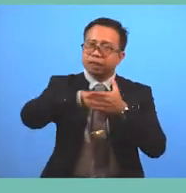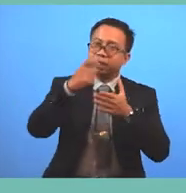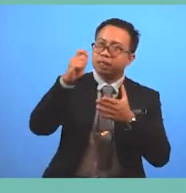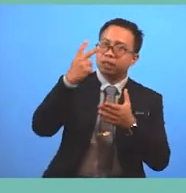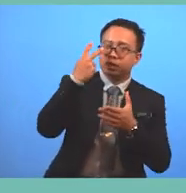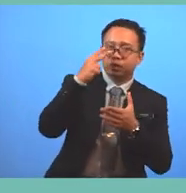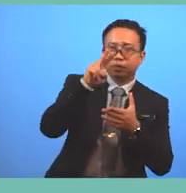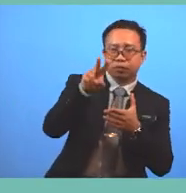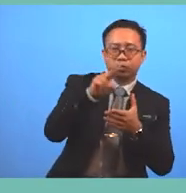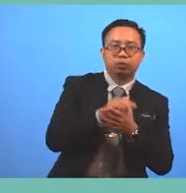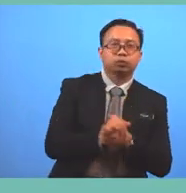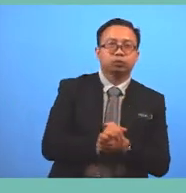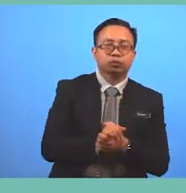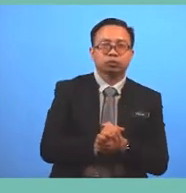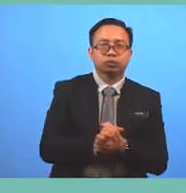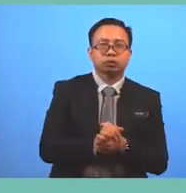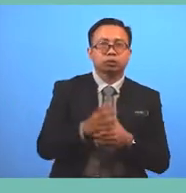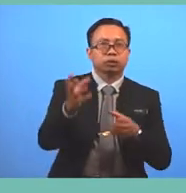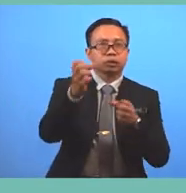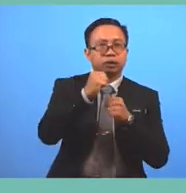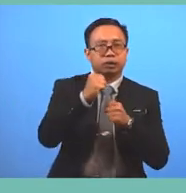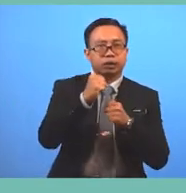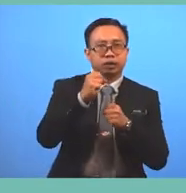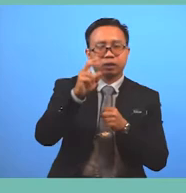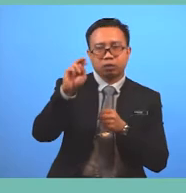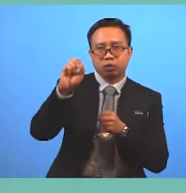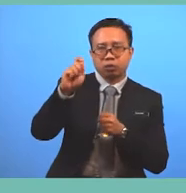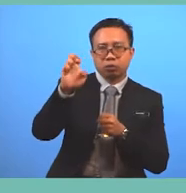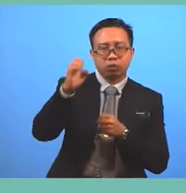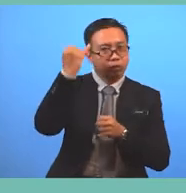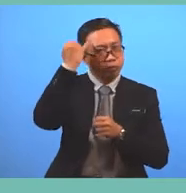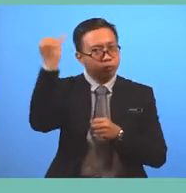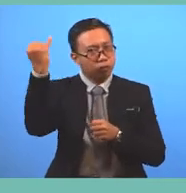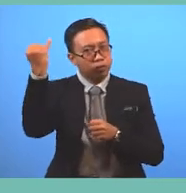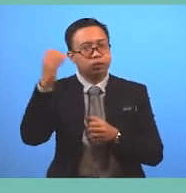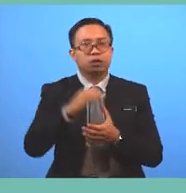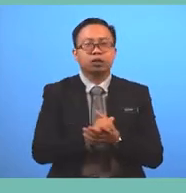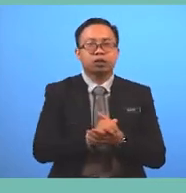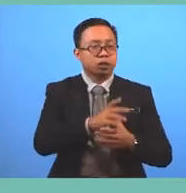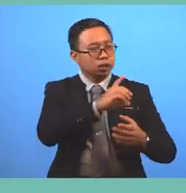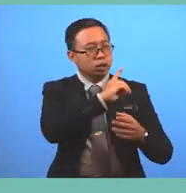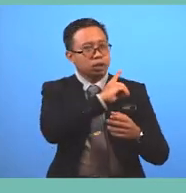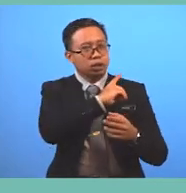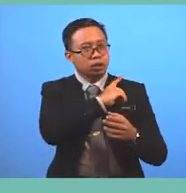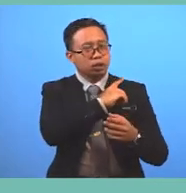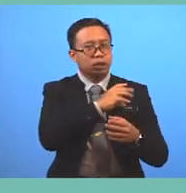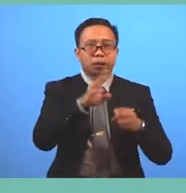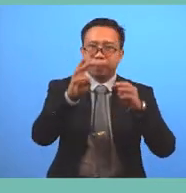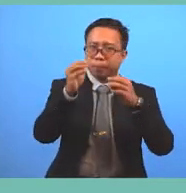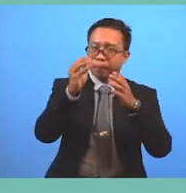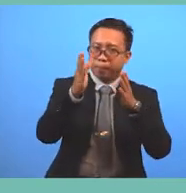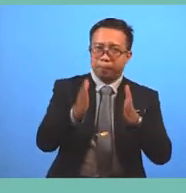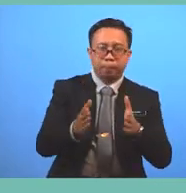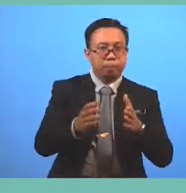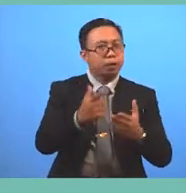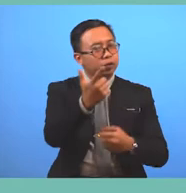In your review Take note Of information On the director Main characters